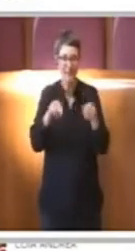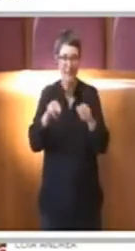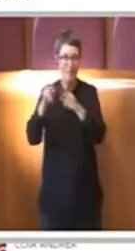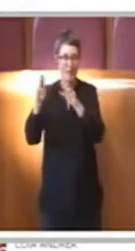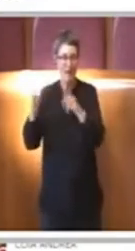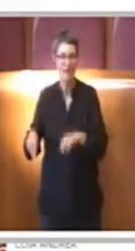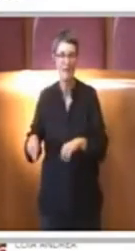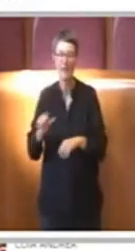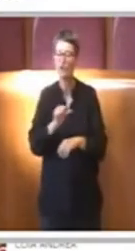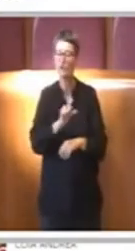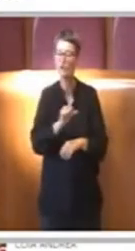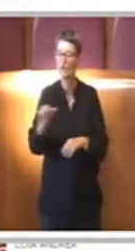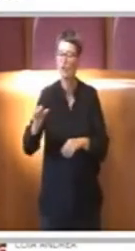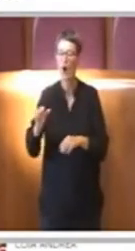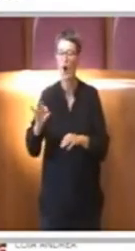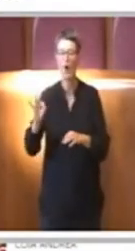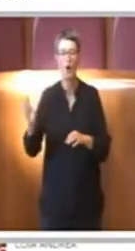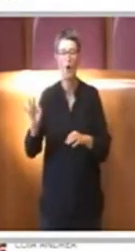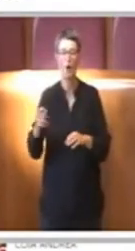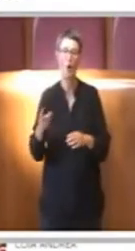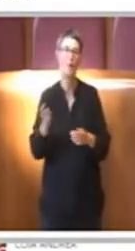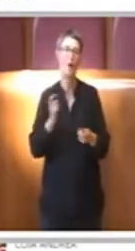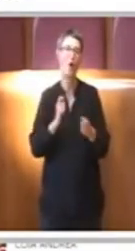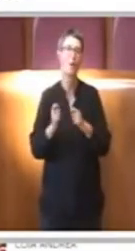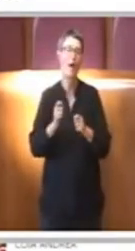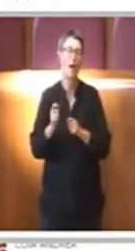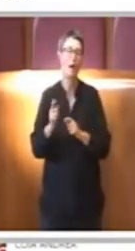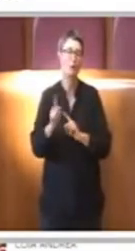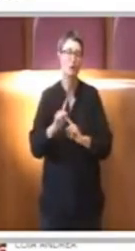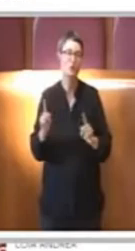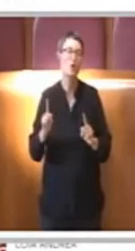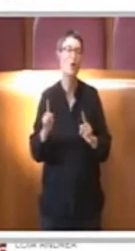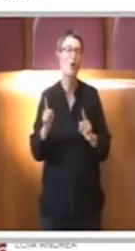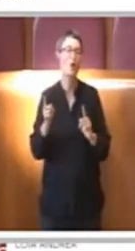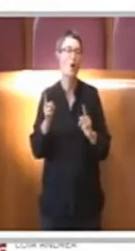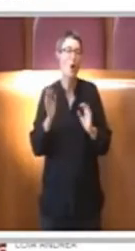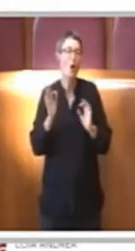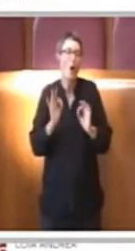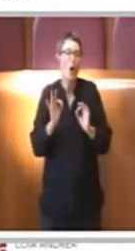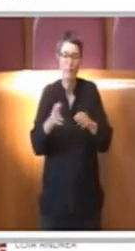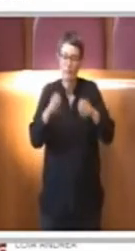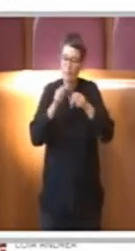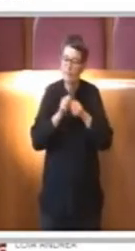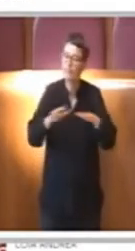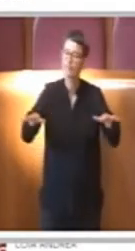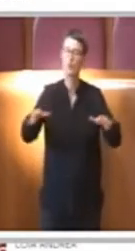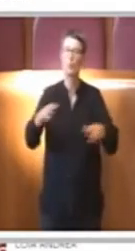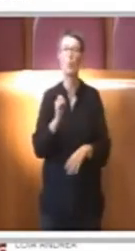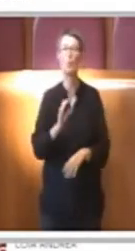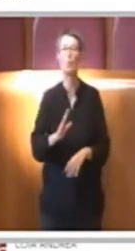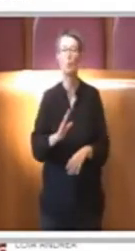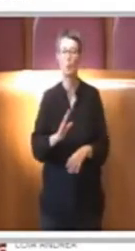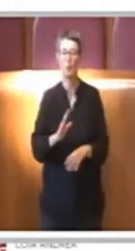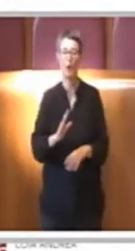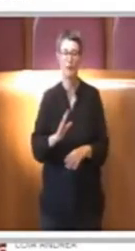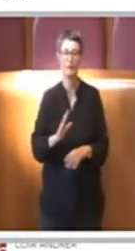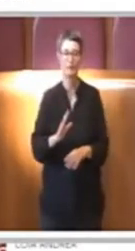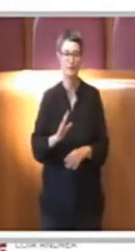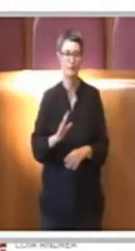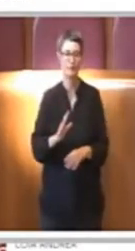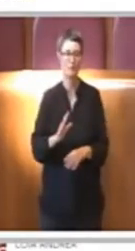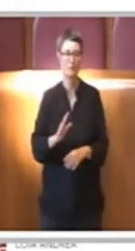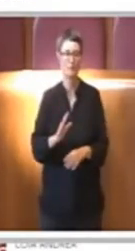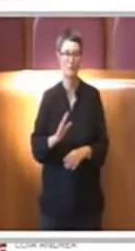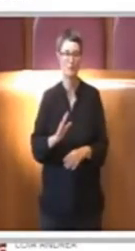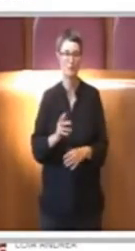espressione di attività di impresa ma anche e soprattutto un primo strumento di diffusione della cultura e conseguentemente di uno